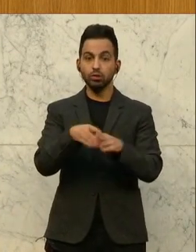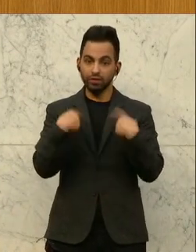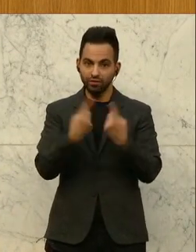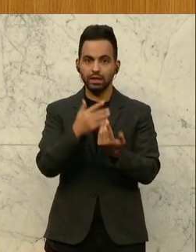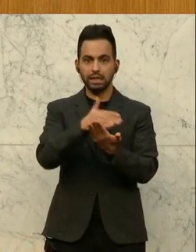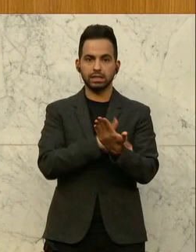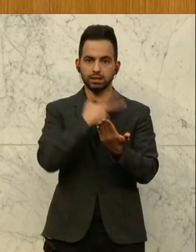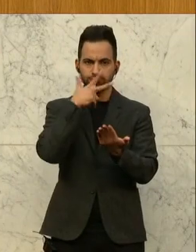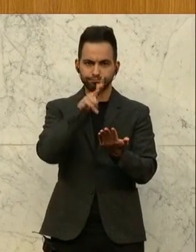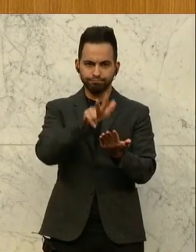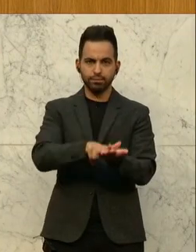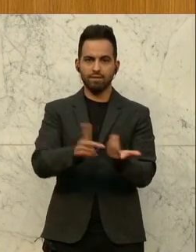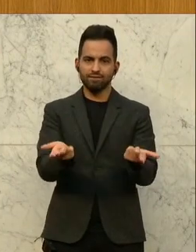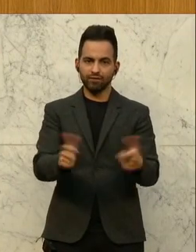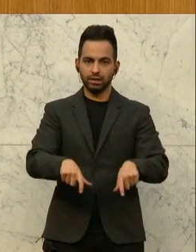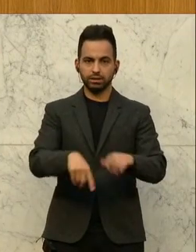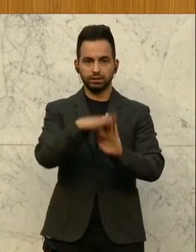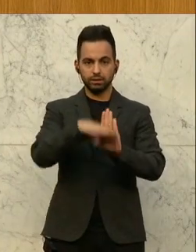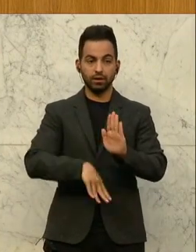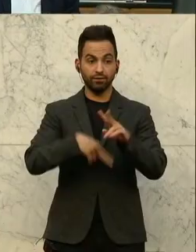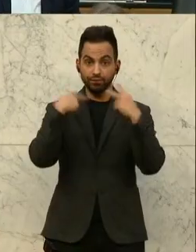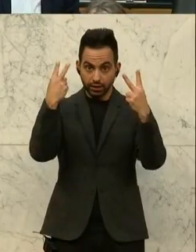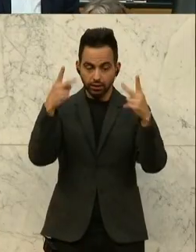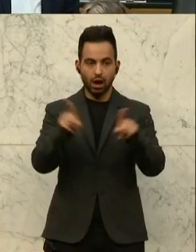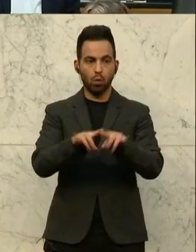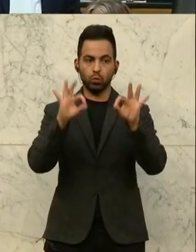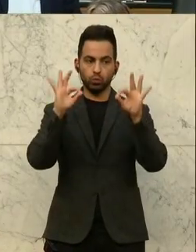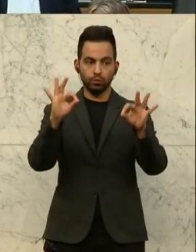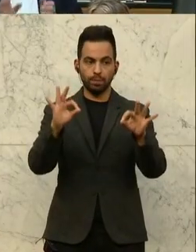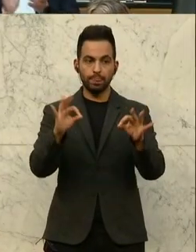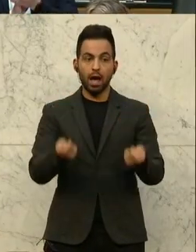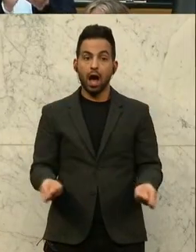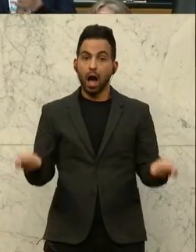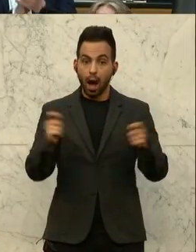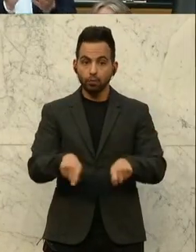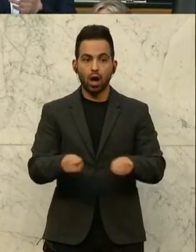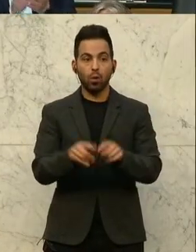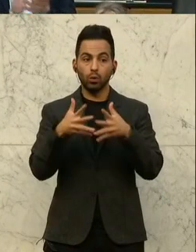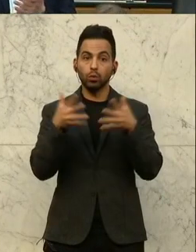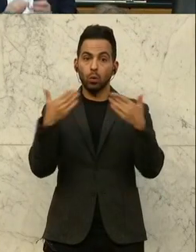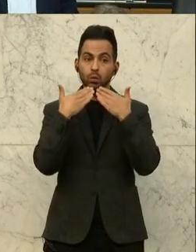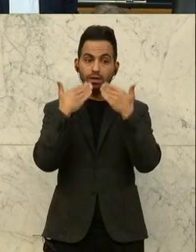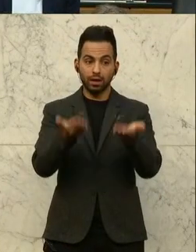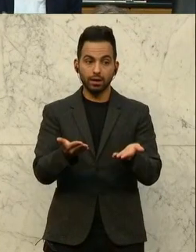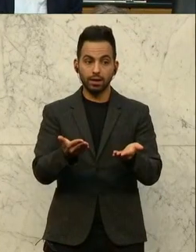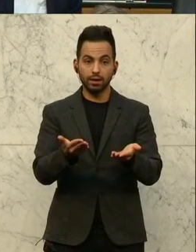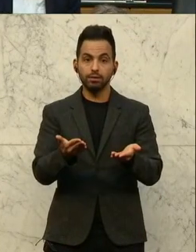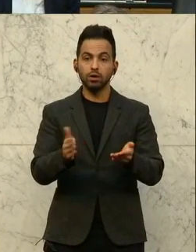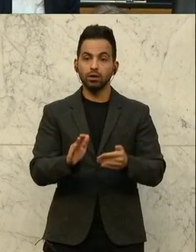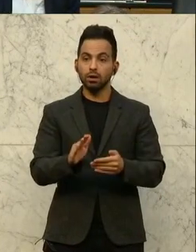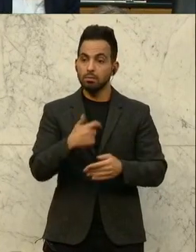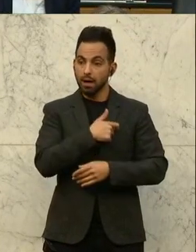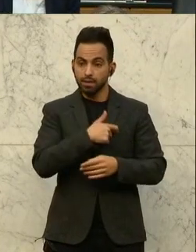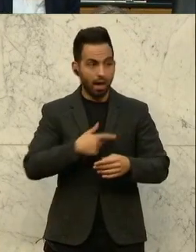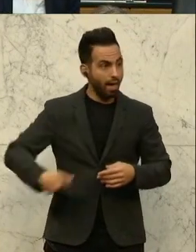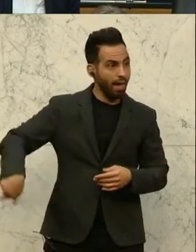gesetzlich fest und das ist wichtig und gut so. Und abschließend ein großes Danke auch von meiner Seite für die überfraktionelle